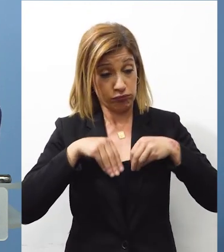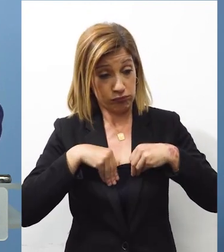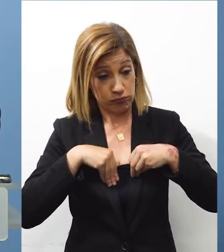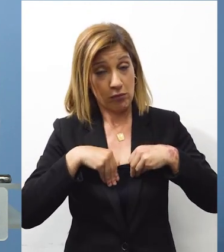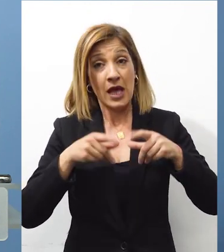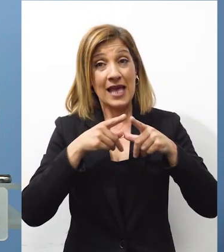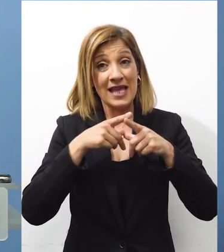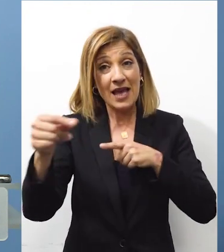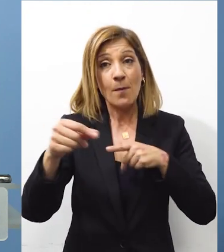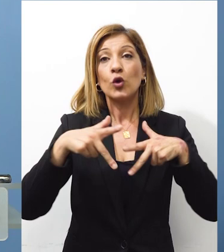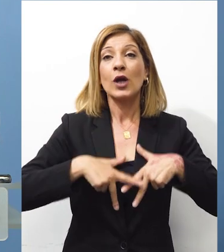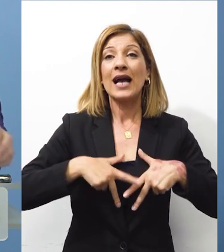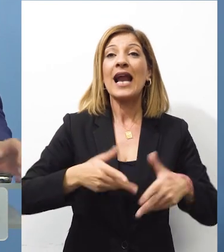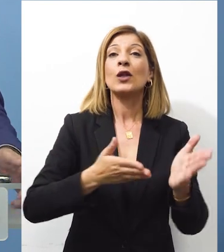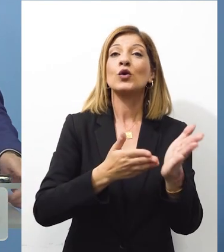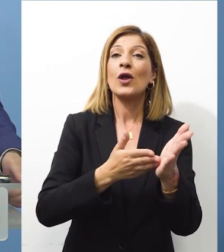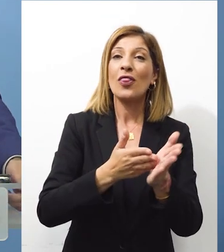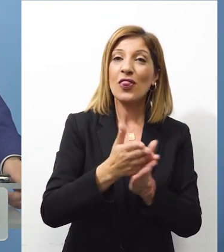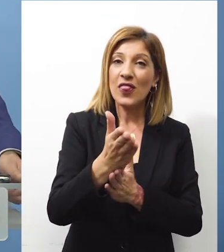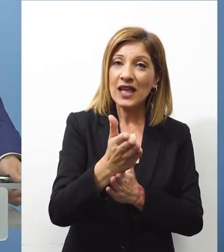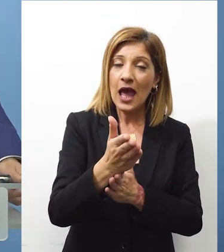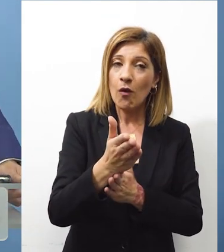ότι η Κύπρος είναι κράτος δικαίου